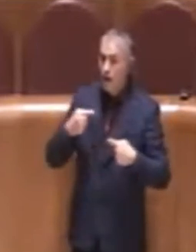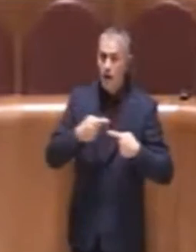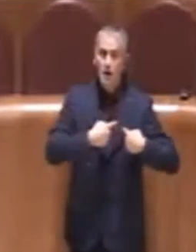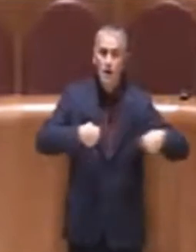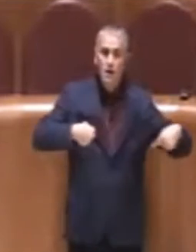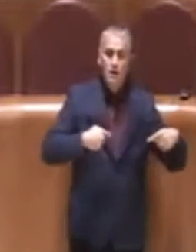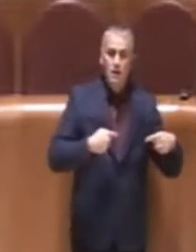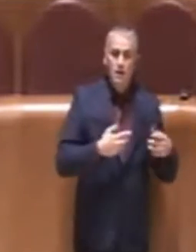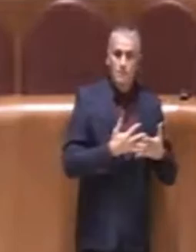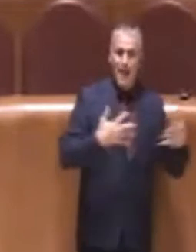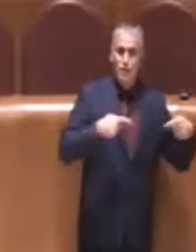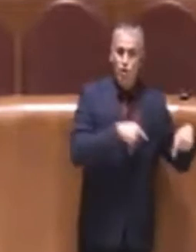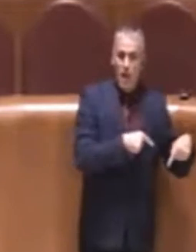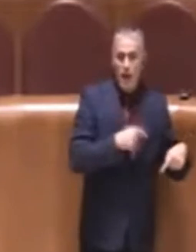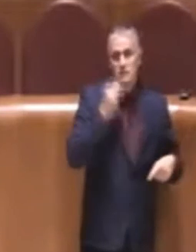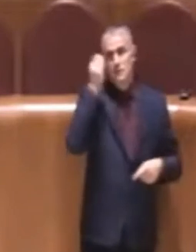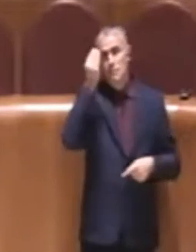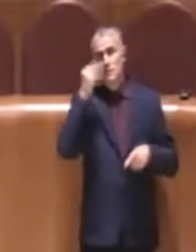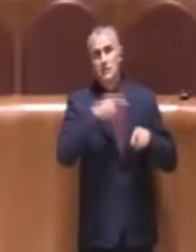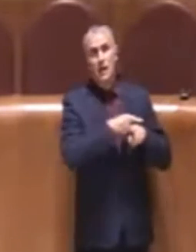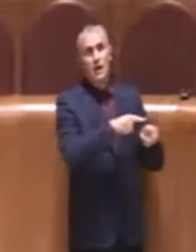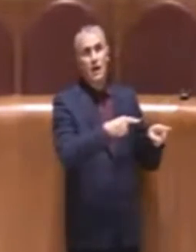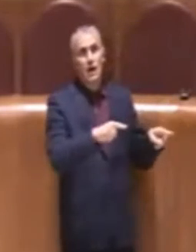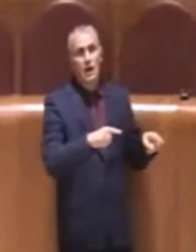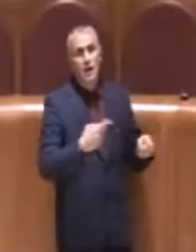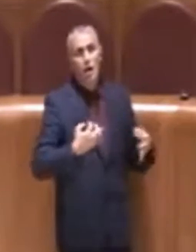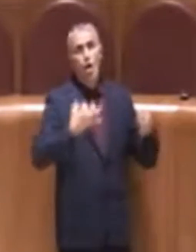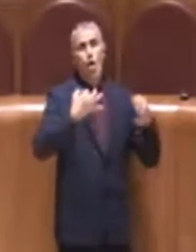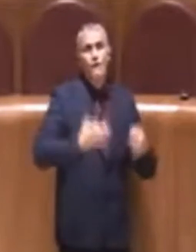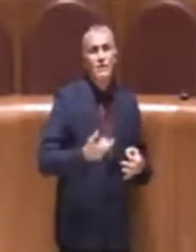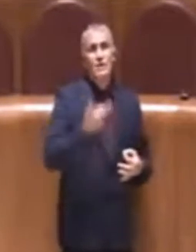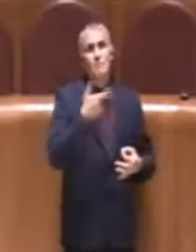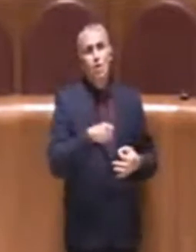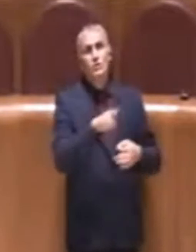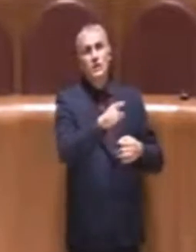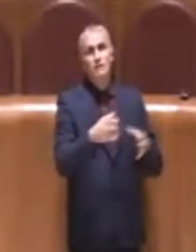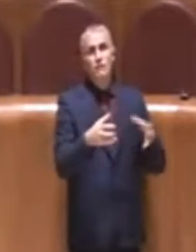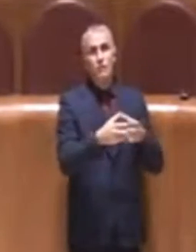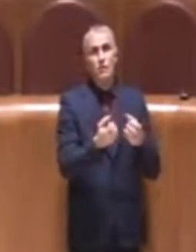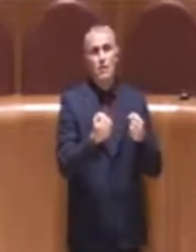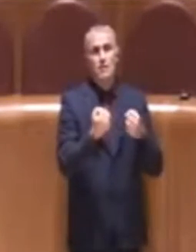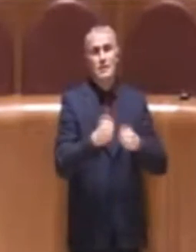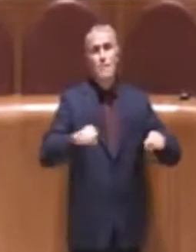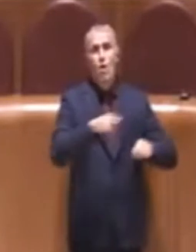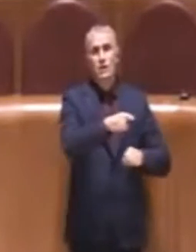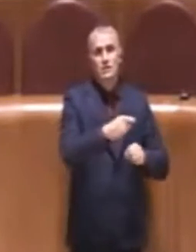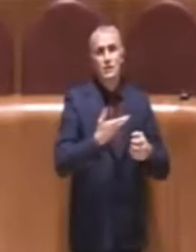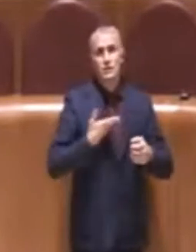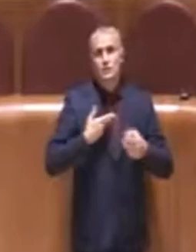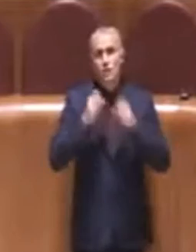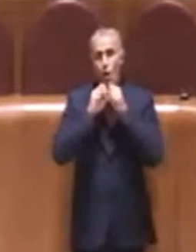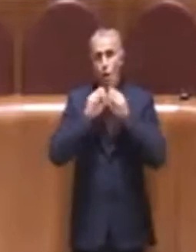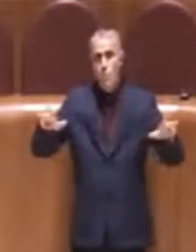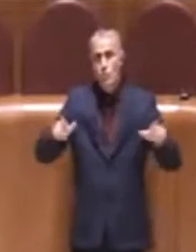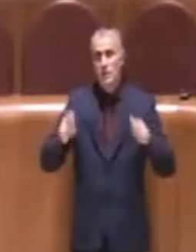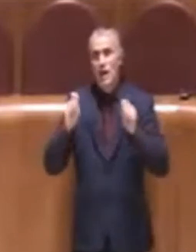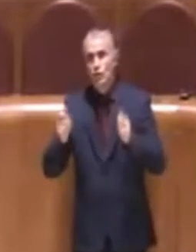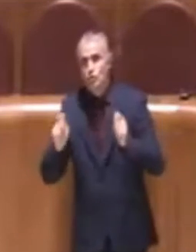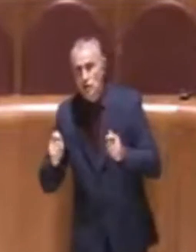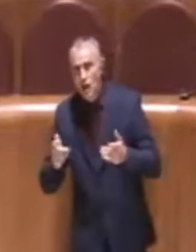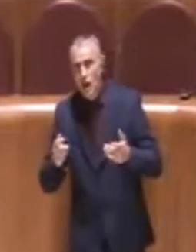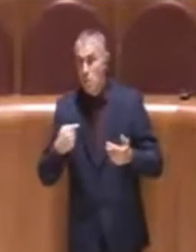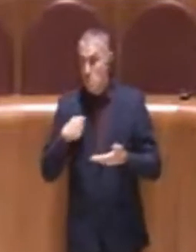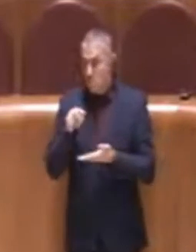ci siamo convinti su questo, perché Pelonzi ha rilasciato un comunicato, ha fatto un'intervista che io non lo so, non ho neanche